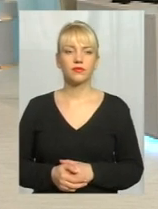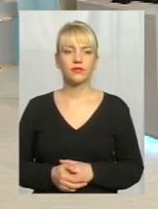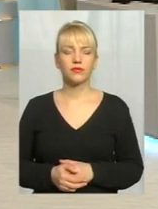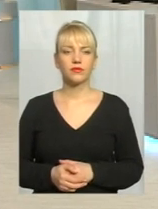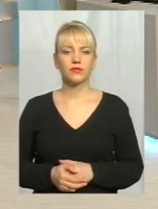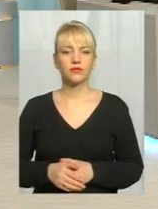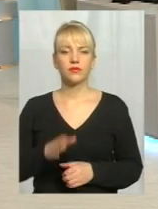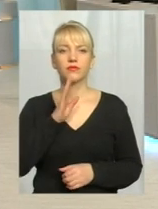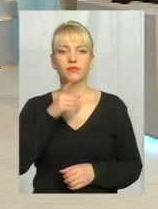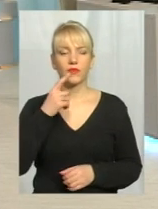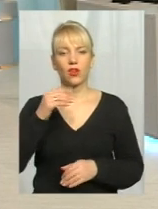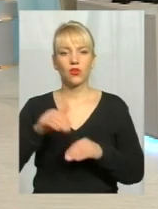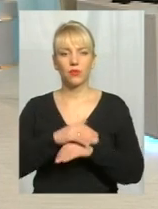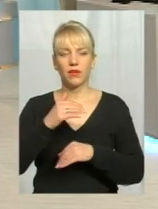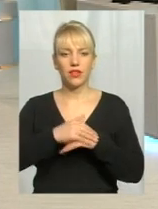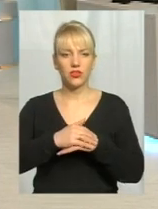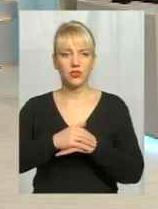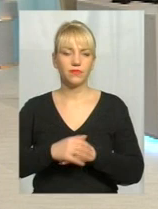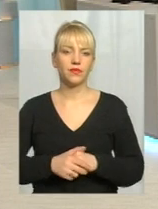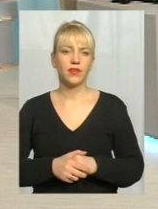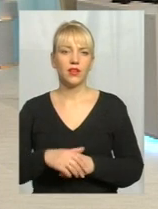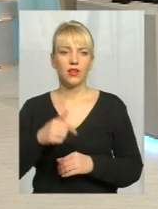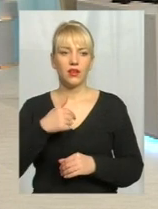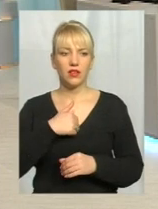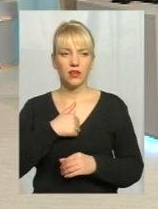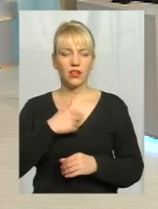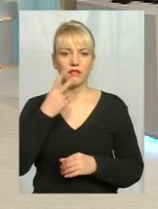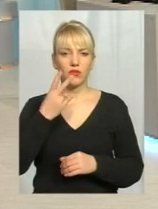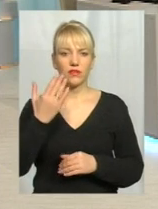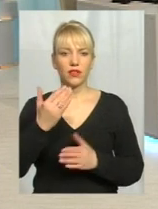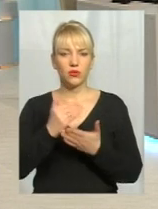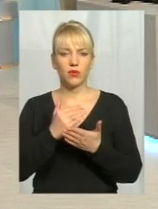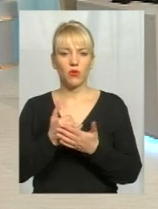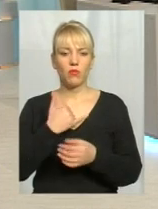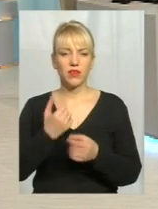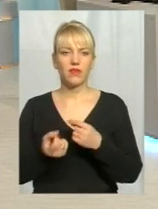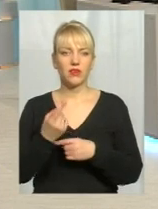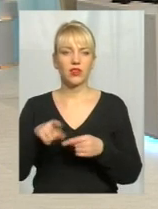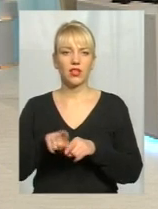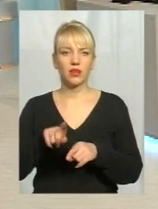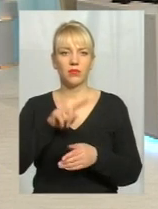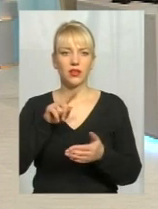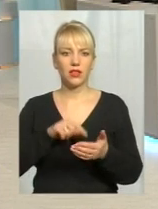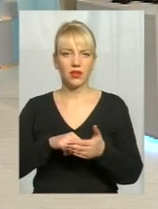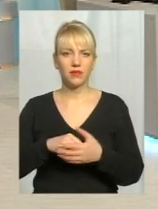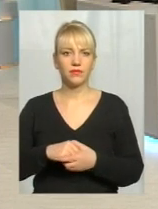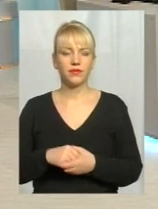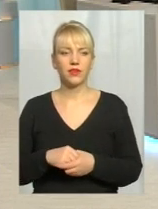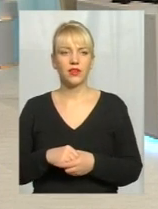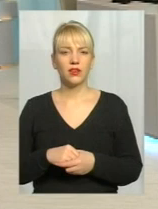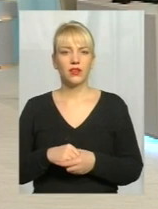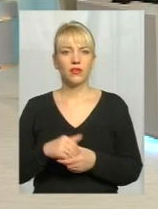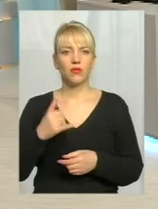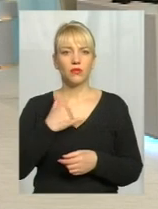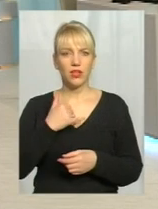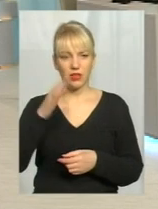Алло, добрий вечір. Добрий вечір. Я дивлюсь вашу передачу, в мене виникло таке питання до гостей вашої студії. Ось в